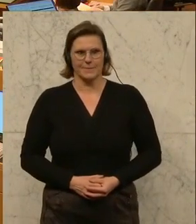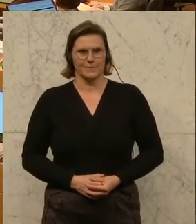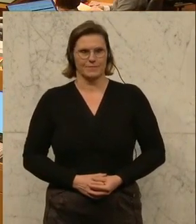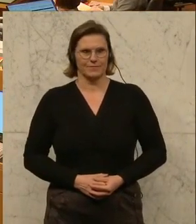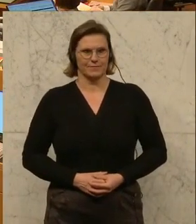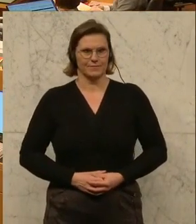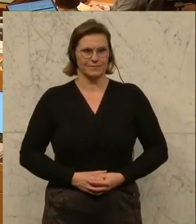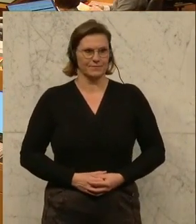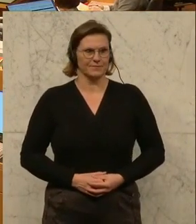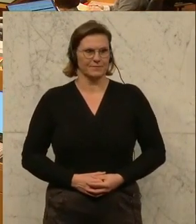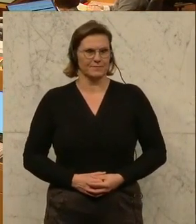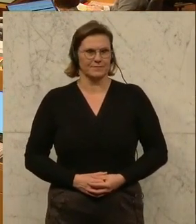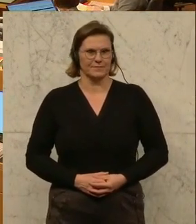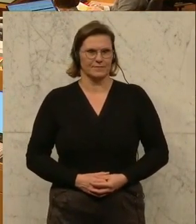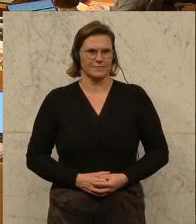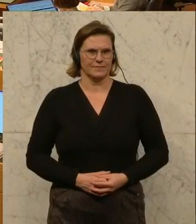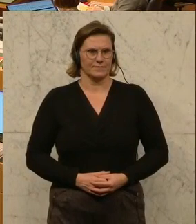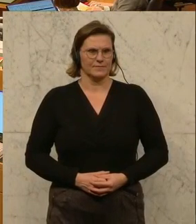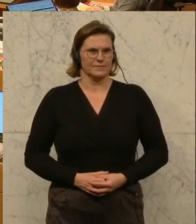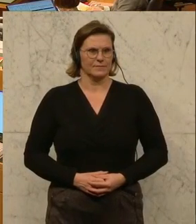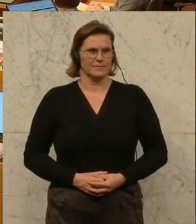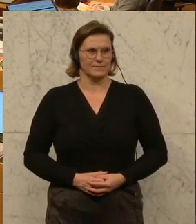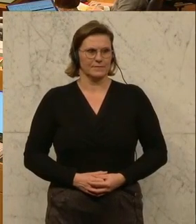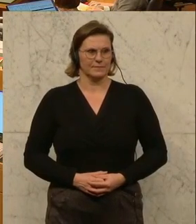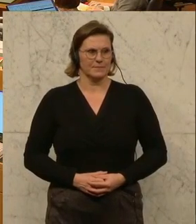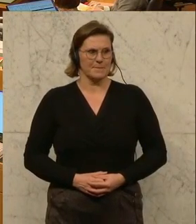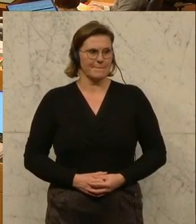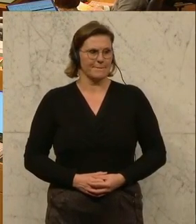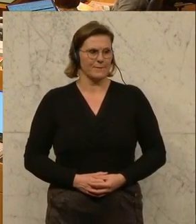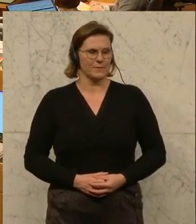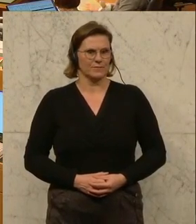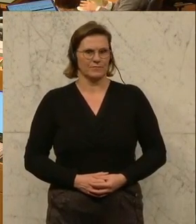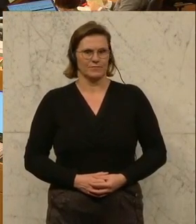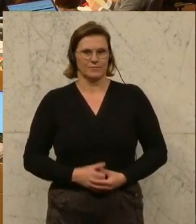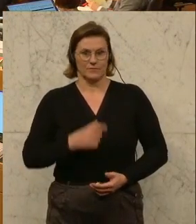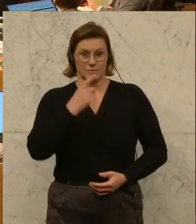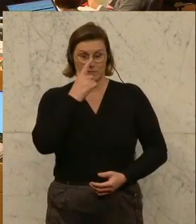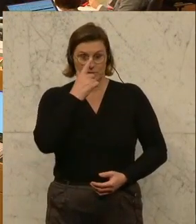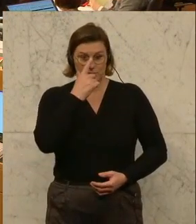gleich zu entlohnen. Dann würde sich auch die Diskussion über die Höhe und die BezieherInnen des Pflegebonus aufhören. ich aufhören.